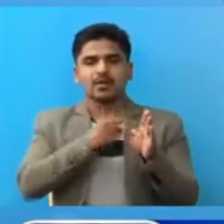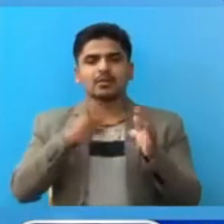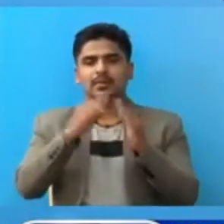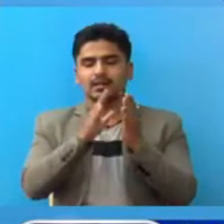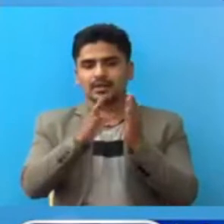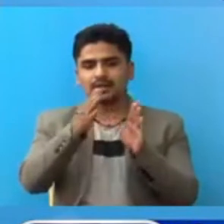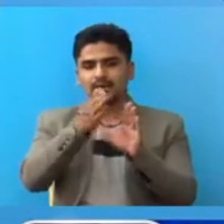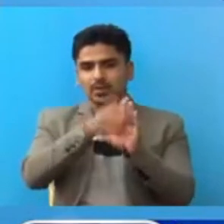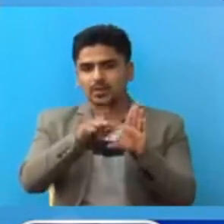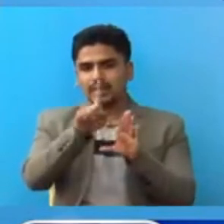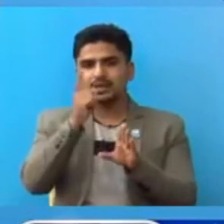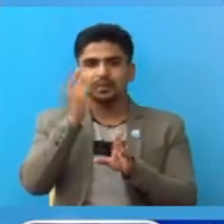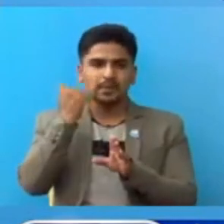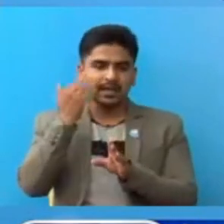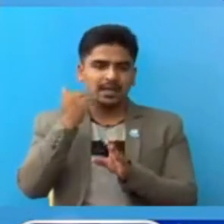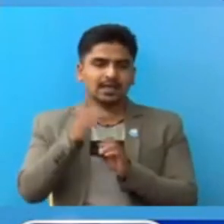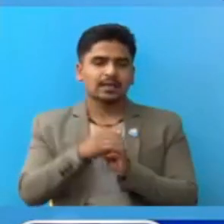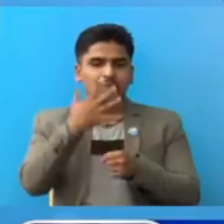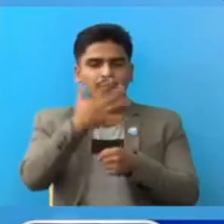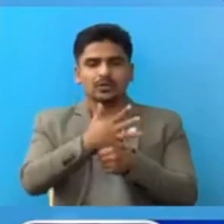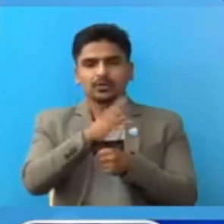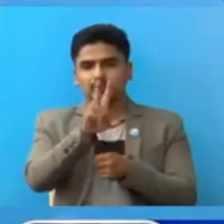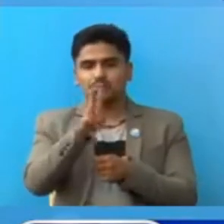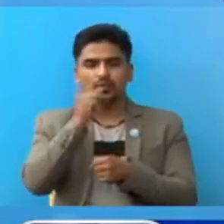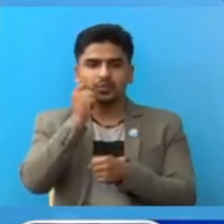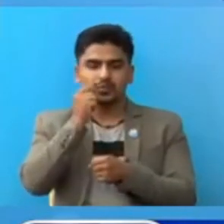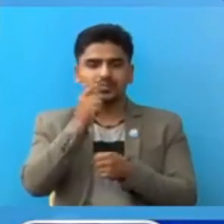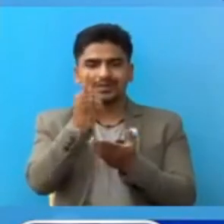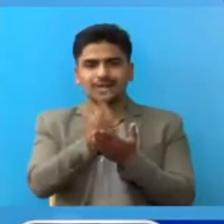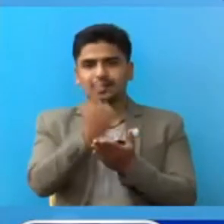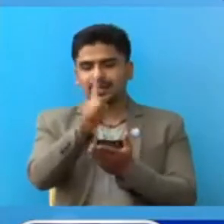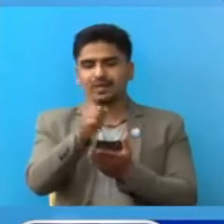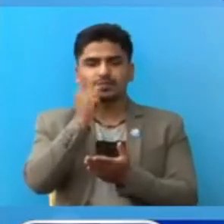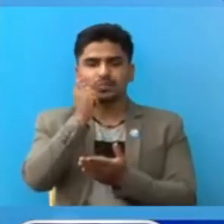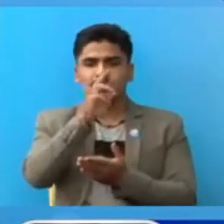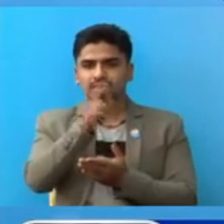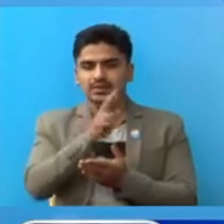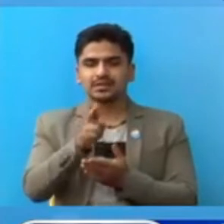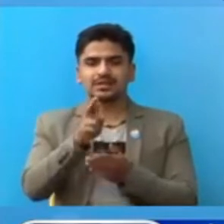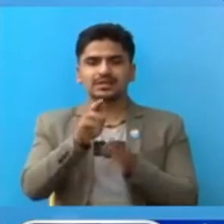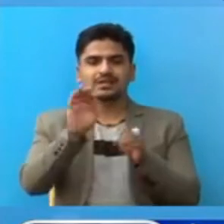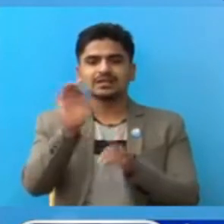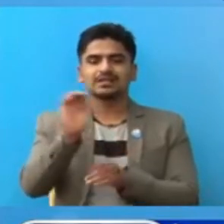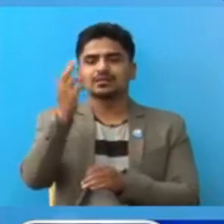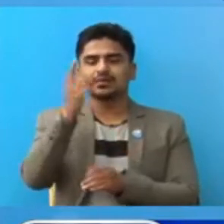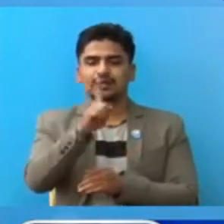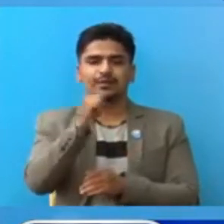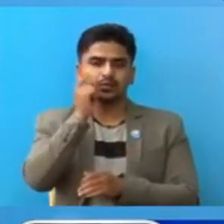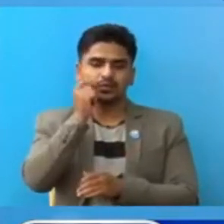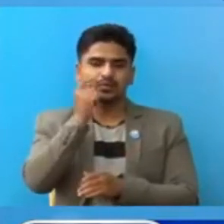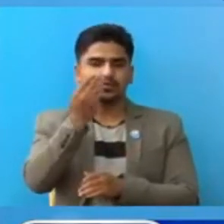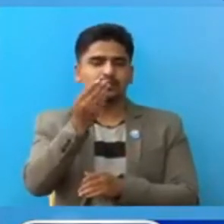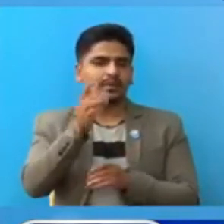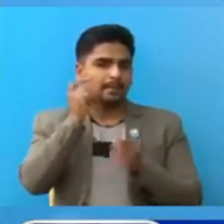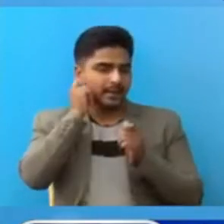बाट ललितपुर का एक महिला भक्तपुर का दुई पुरुष काषपांडु का एक पुरुष र सिंदुली का एक पुरुष उनोंचा माफ़कर